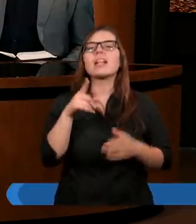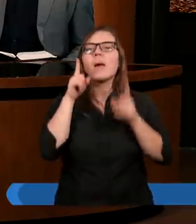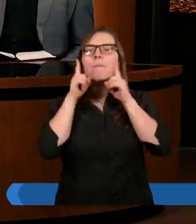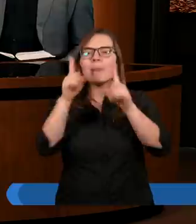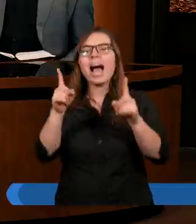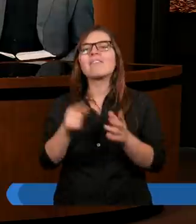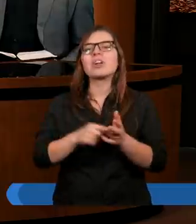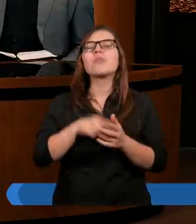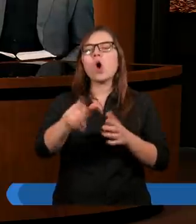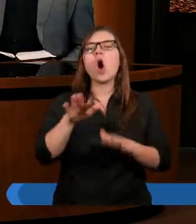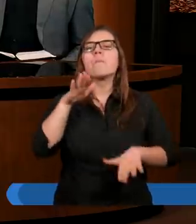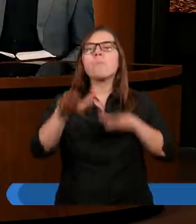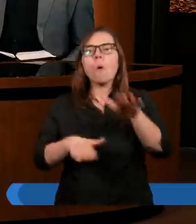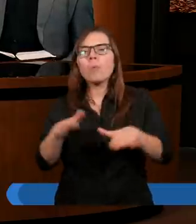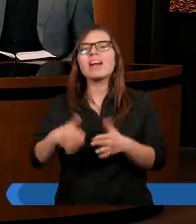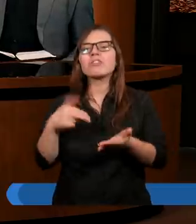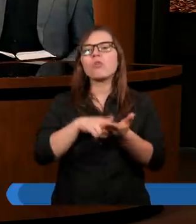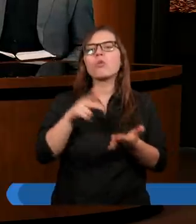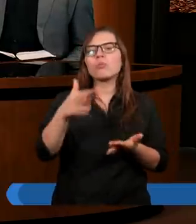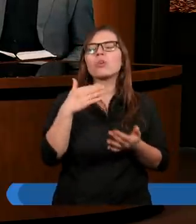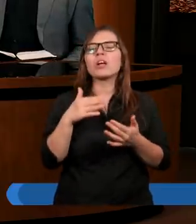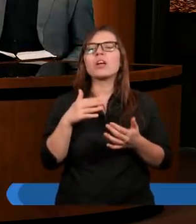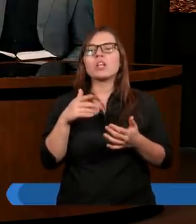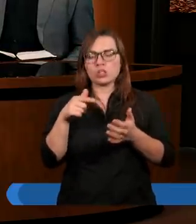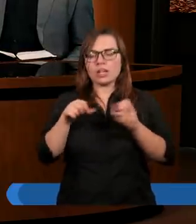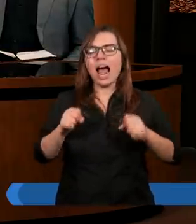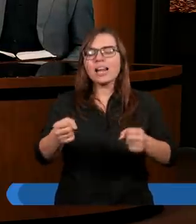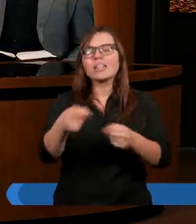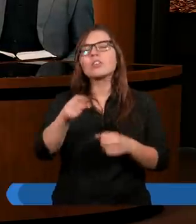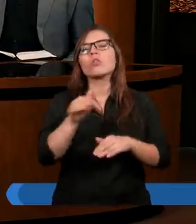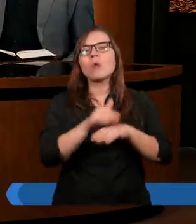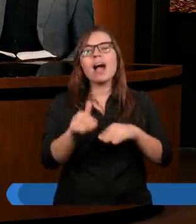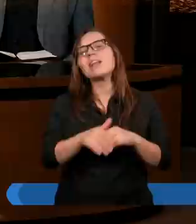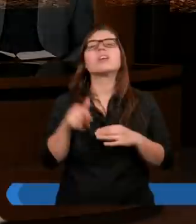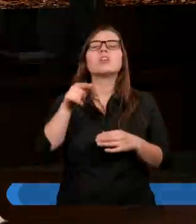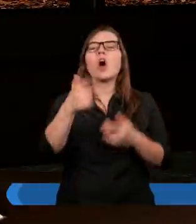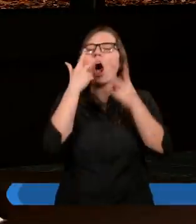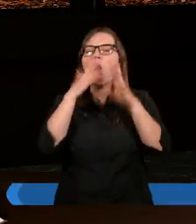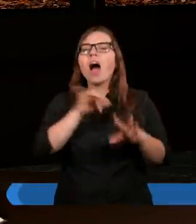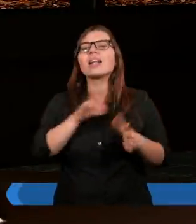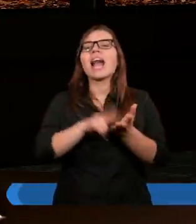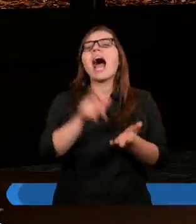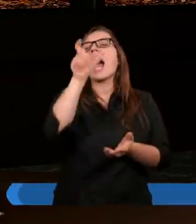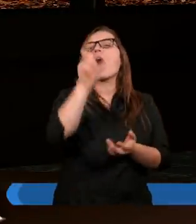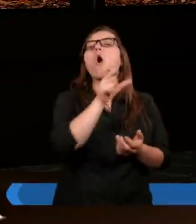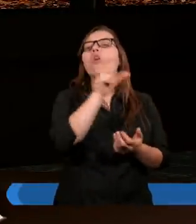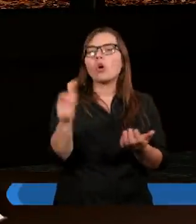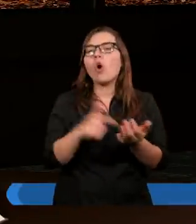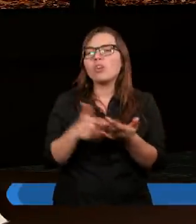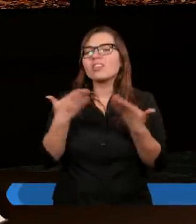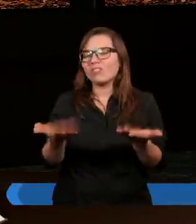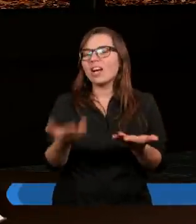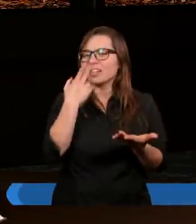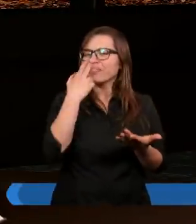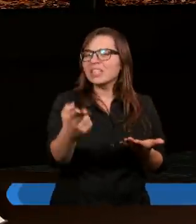prawda właśnie o tej pobłażliwości, o tym, kto miał rację, tak jak Ewunia mówiłaś, okazało się na Golgocie. Wtedy